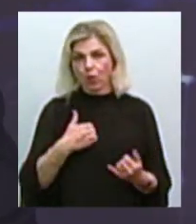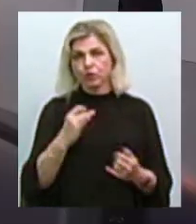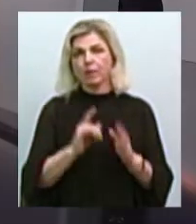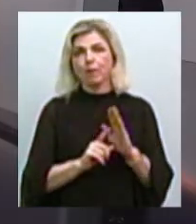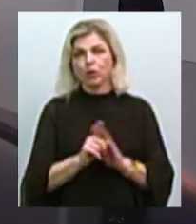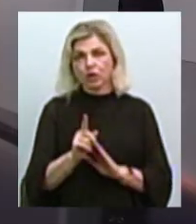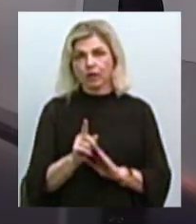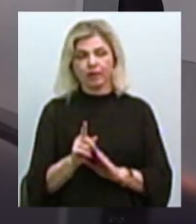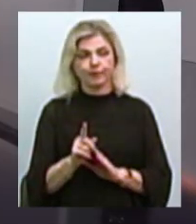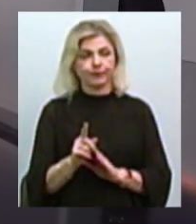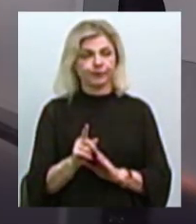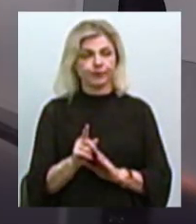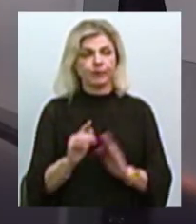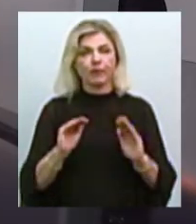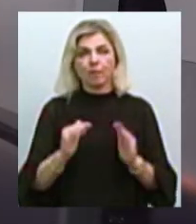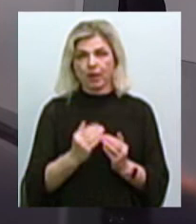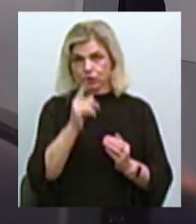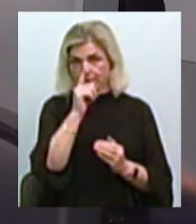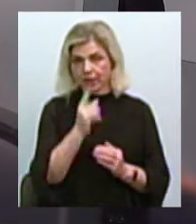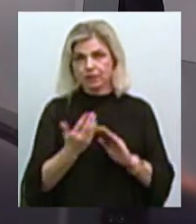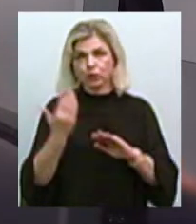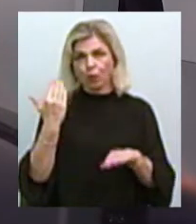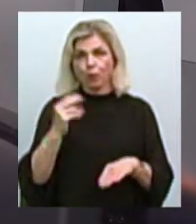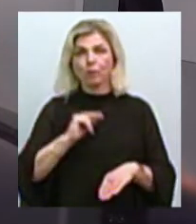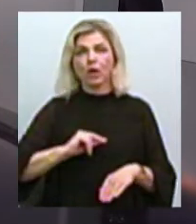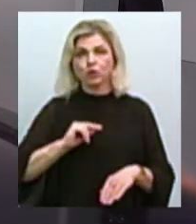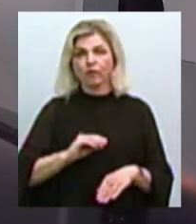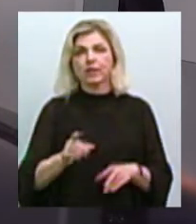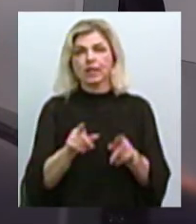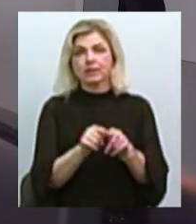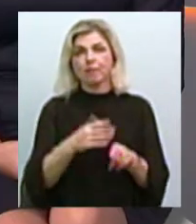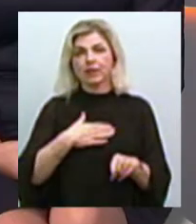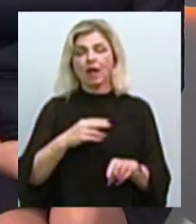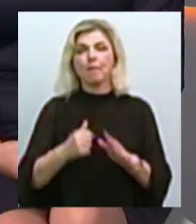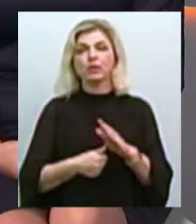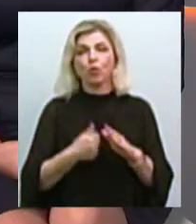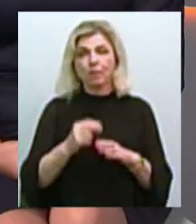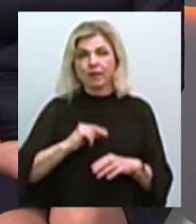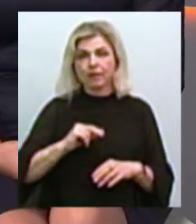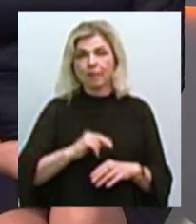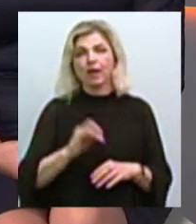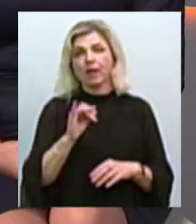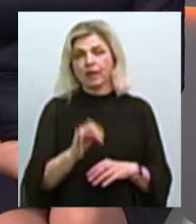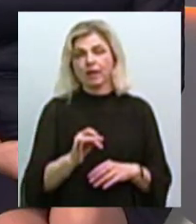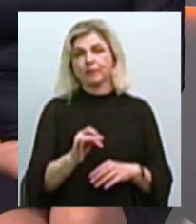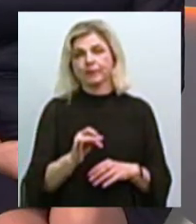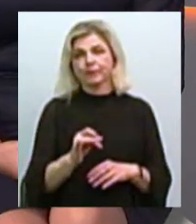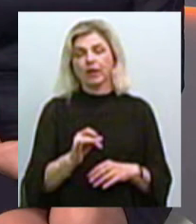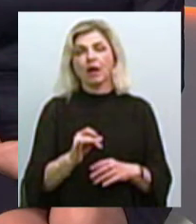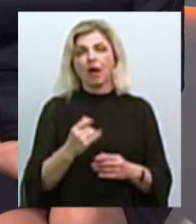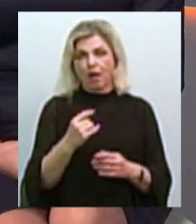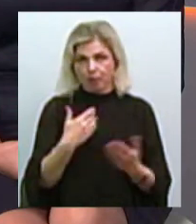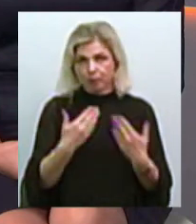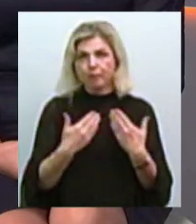розпочали уже менше місяця тому працювати з нашими безробітними і запровадили також індивідуальний підхід.